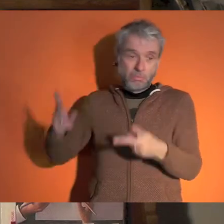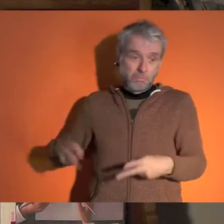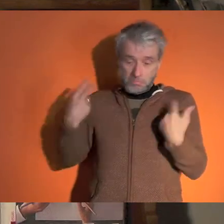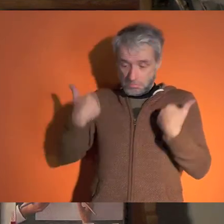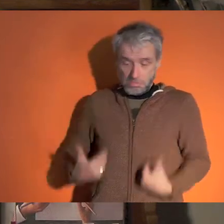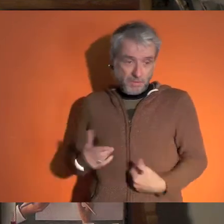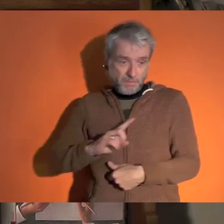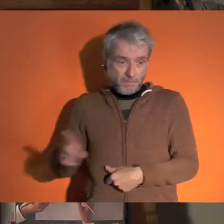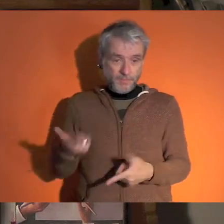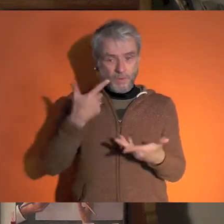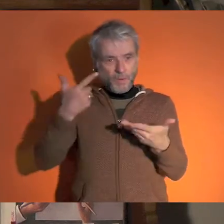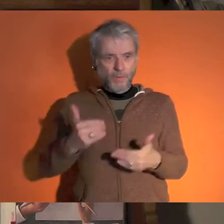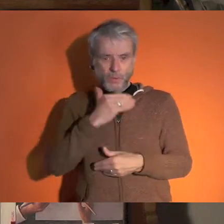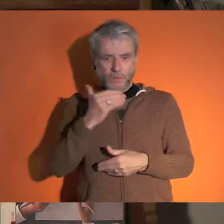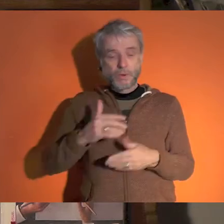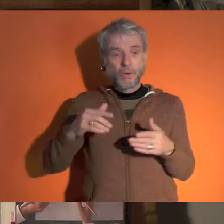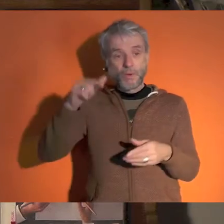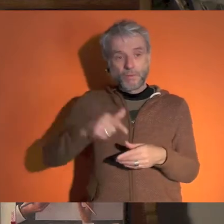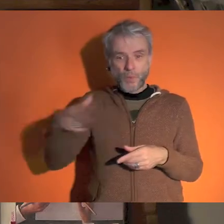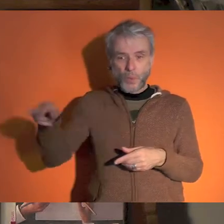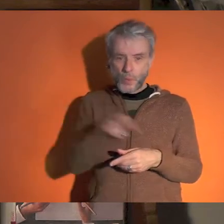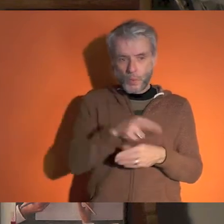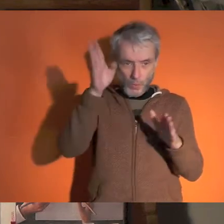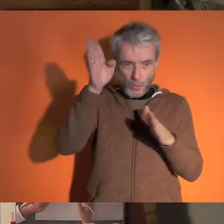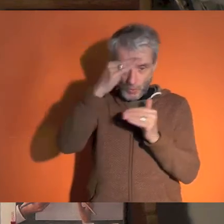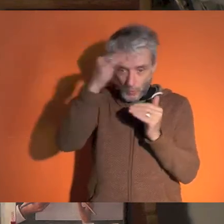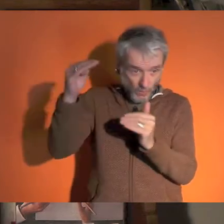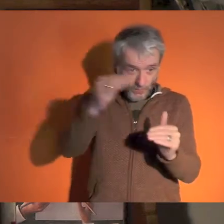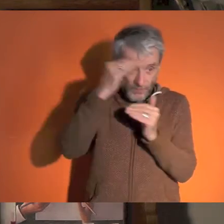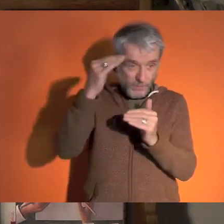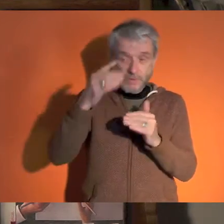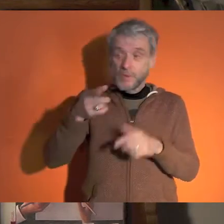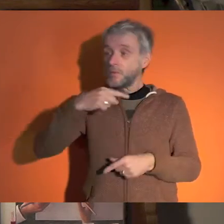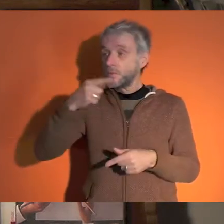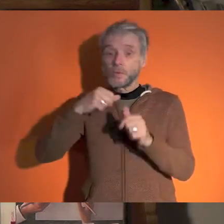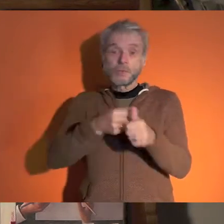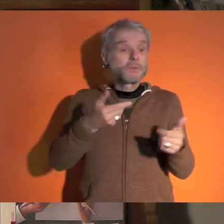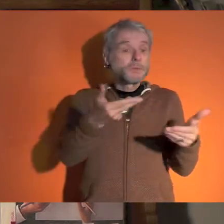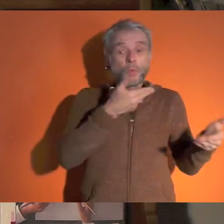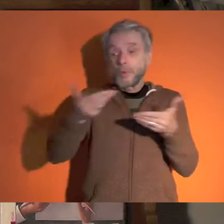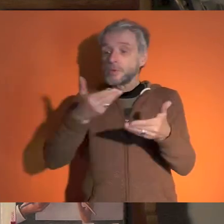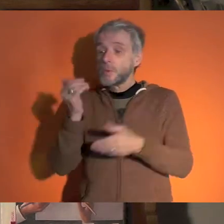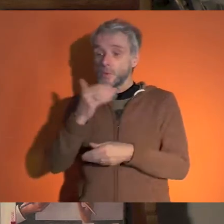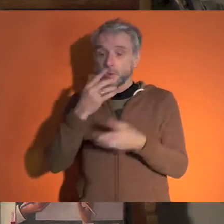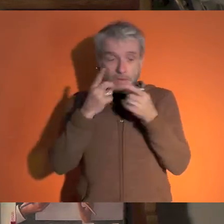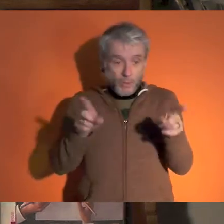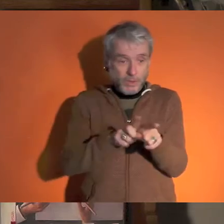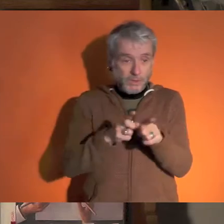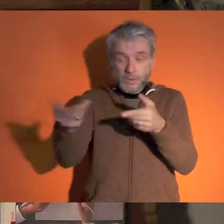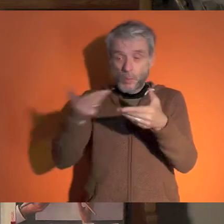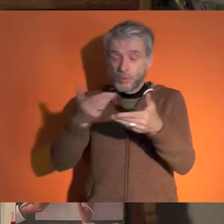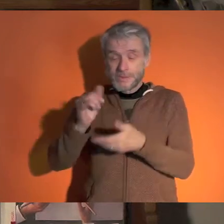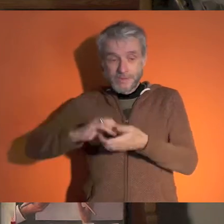le sentiment que les politiques ne s'intéressent pas à leur vie, il est urgent de recréer de la confiance. Nous nous appuyons sur les